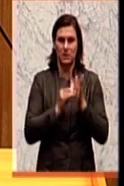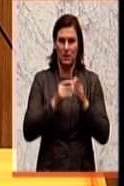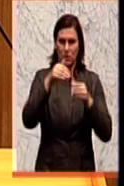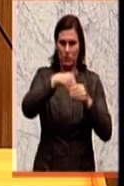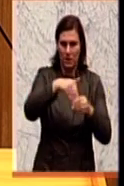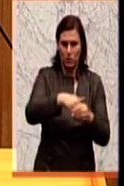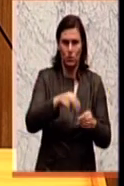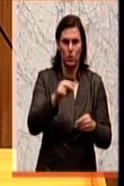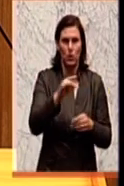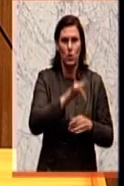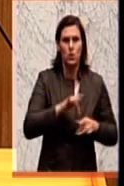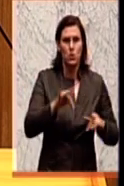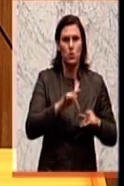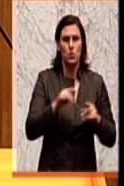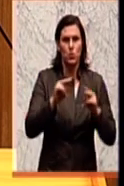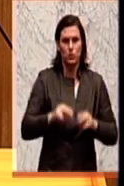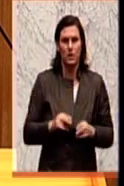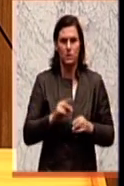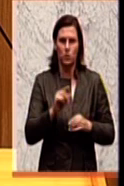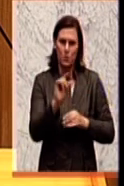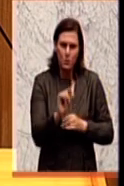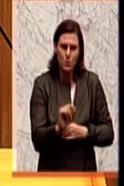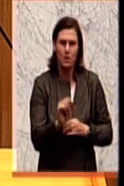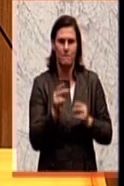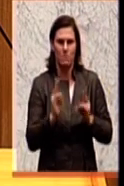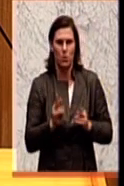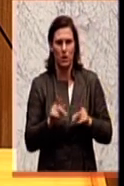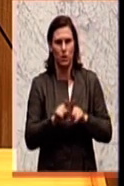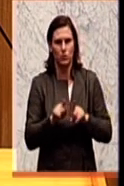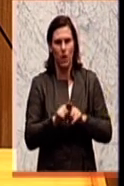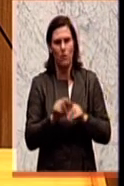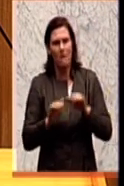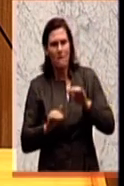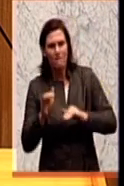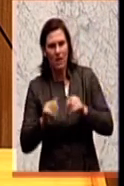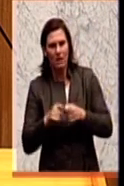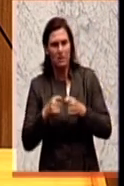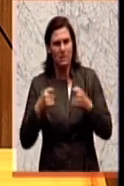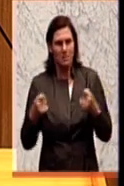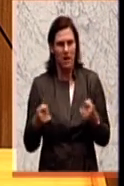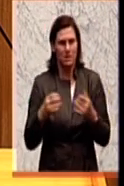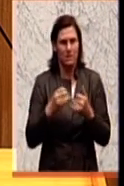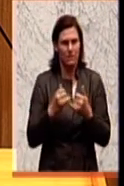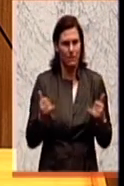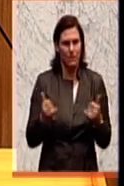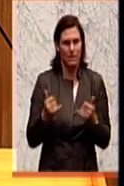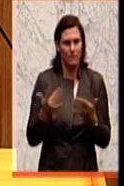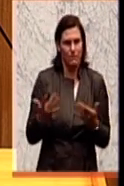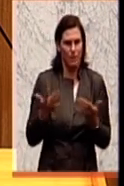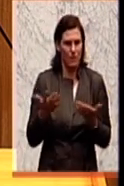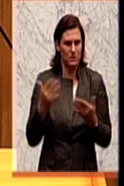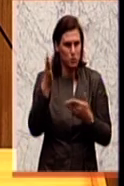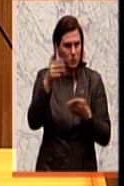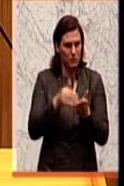Grundrechtseingriffe so gering wie möglich und damit verhältnismäßig zum verfolgten Zweck ausfallen. Die Sicherheit der Daten